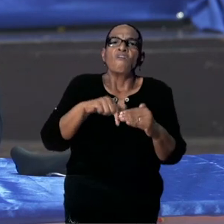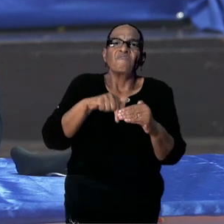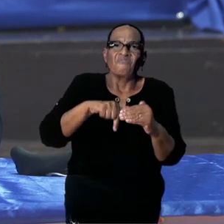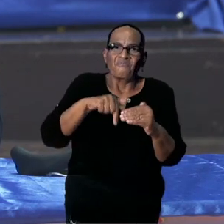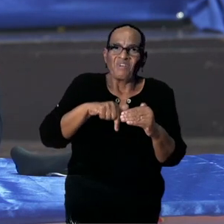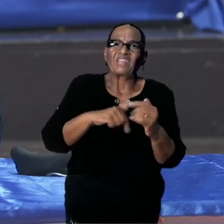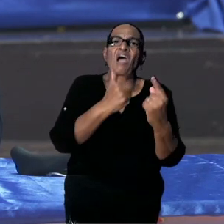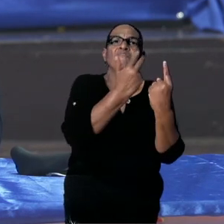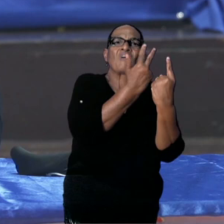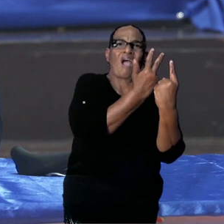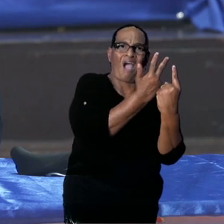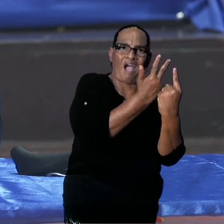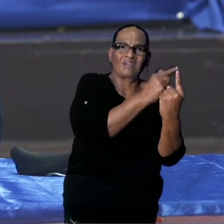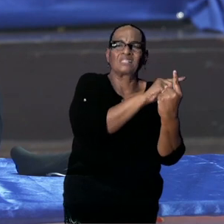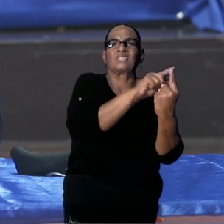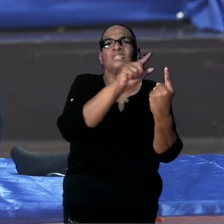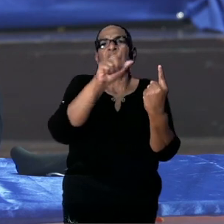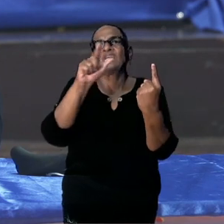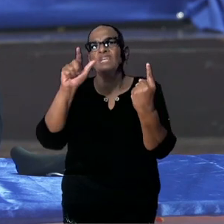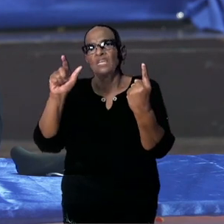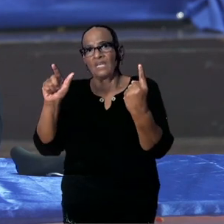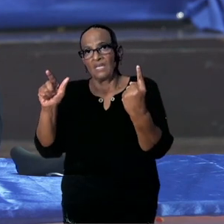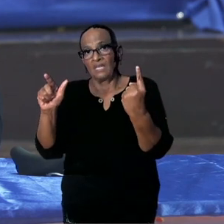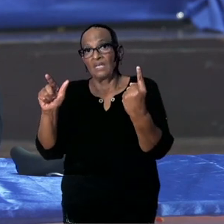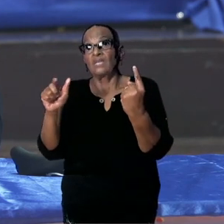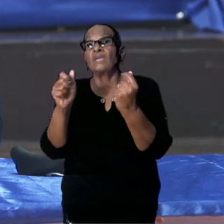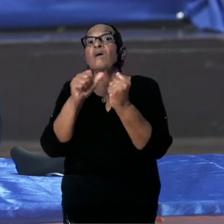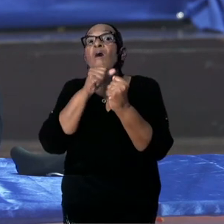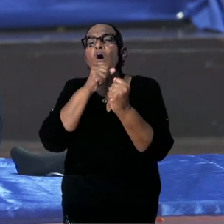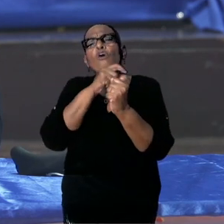unlimited age groups. Dat is de conclusie.